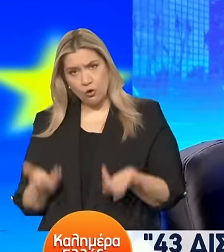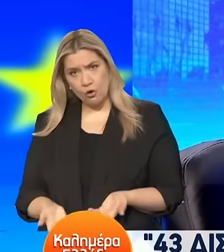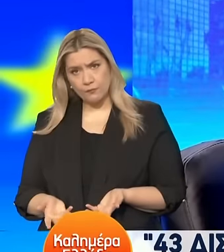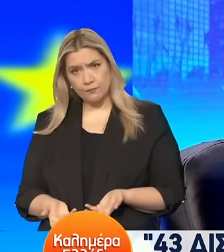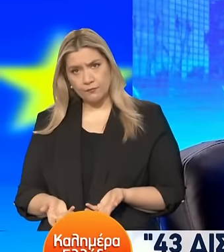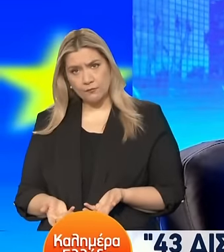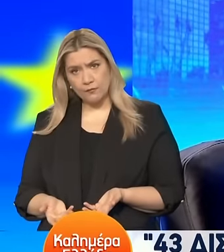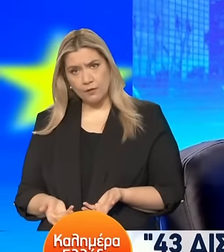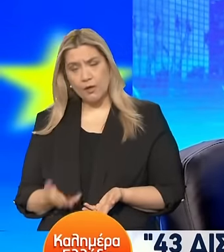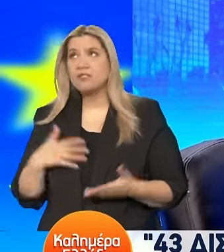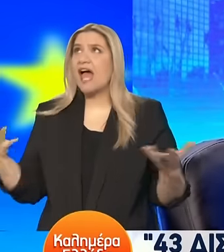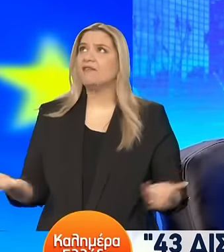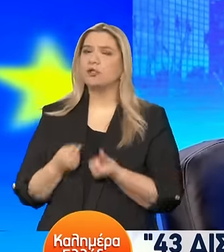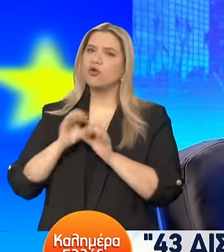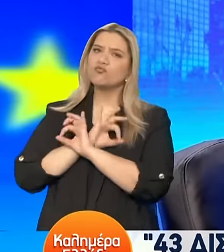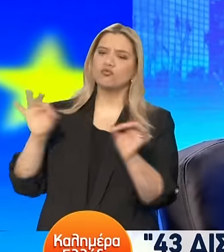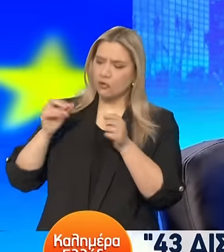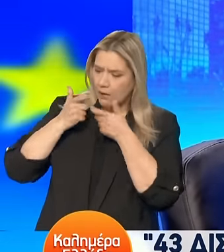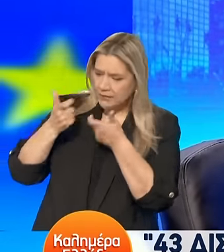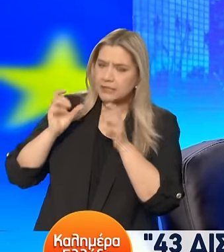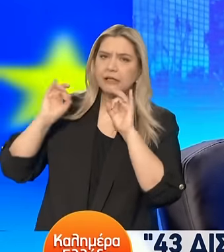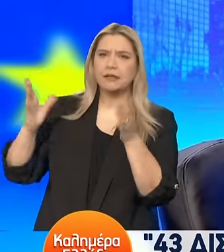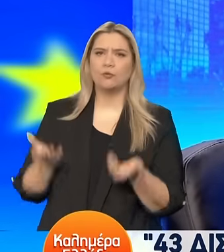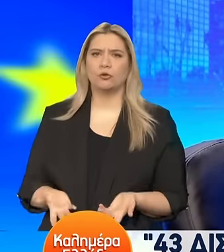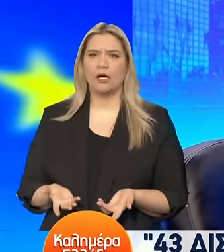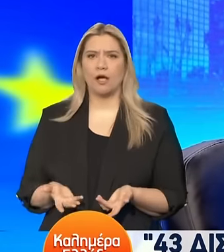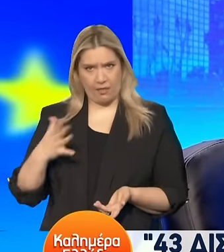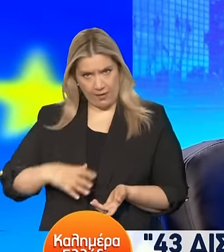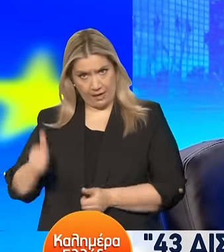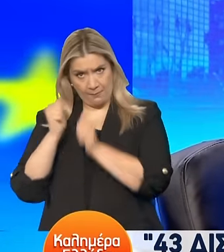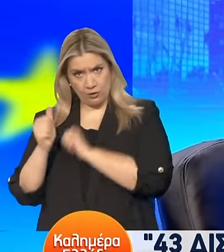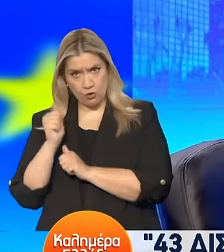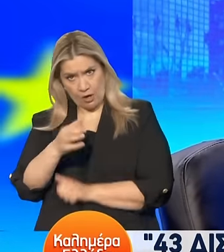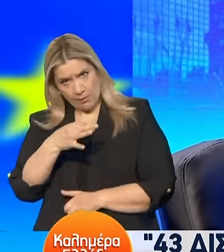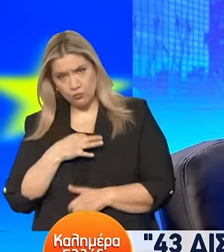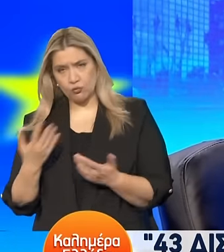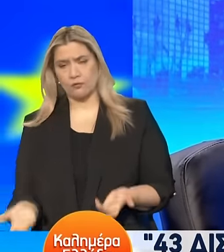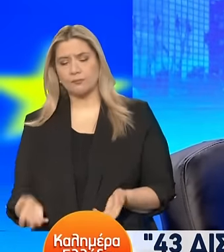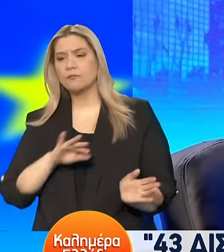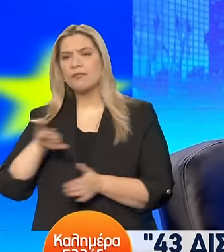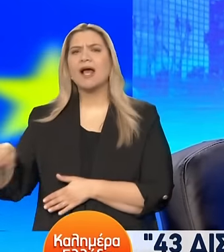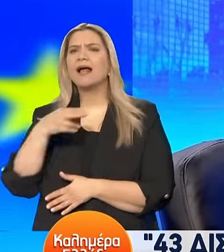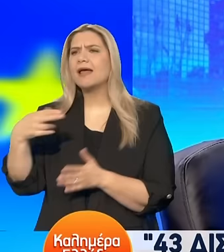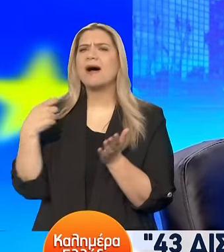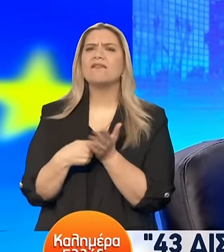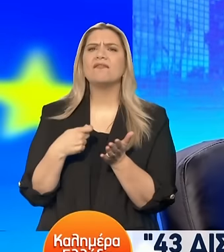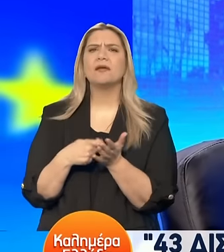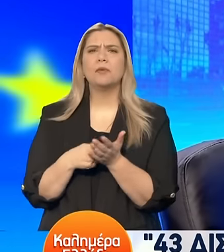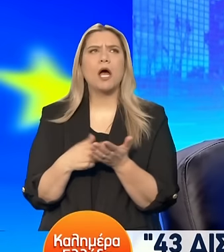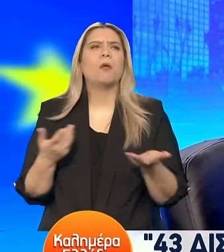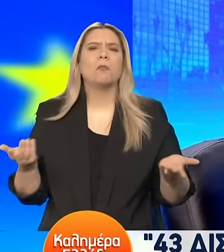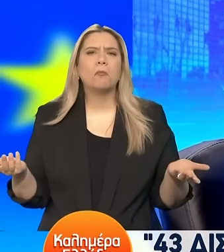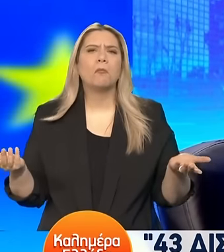χώρα, ευτυχώς θα έλεγα εγώ να έρθουν να μας το πούν άρα το ζήτημα για μας του ΦΠΑ θα ήταν πολύ ευχάριστο και